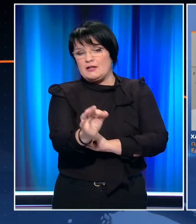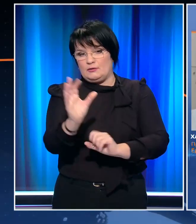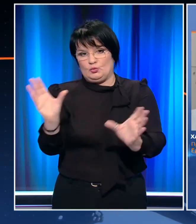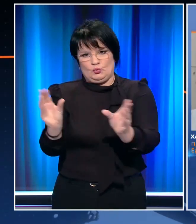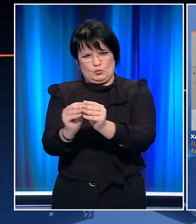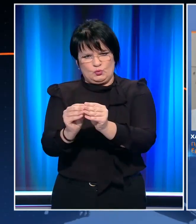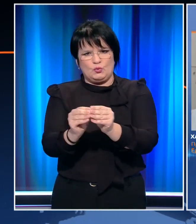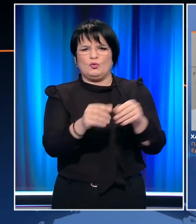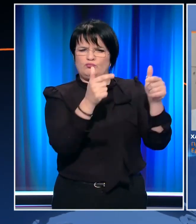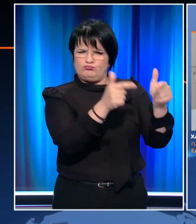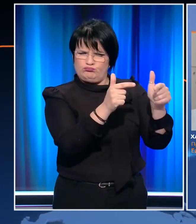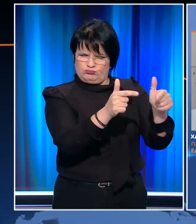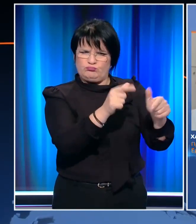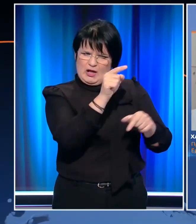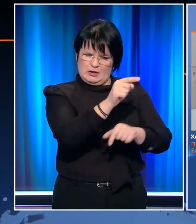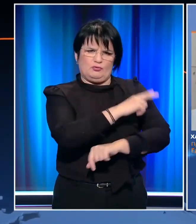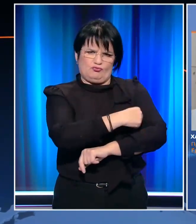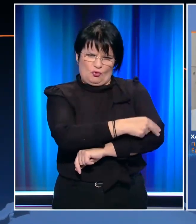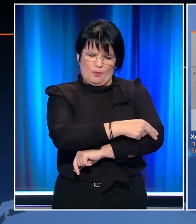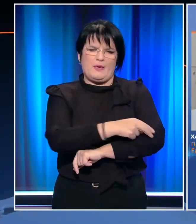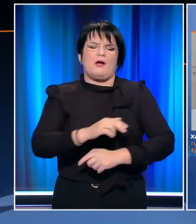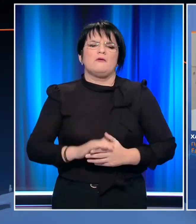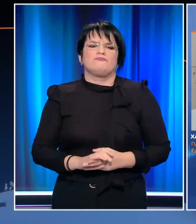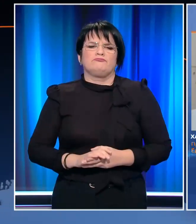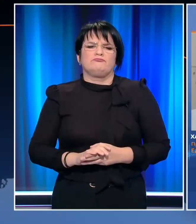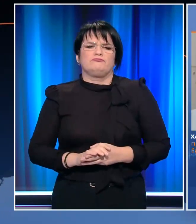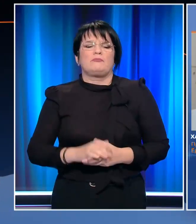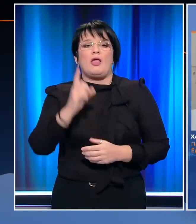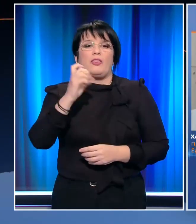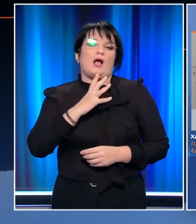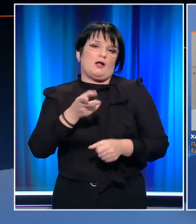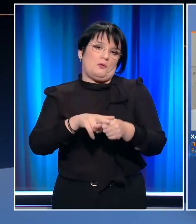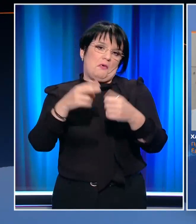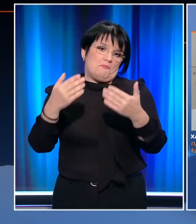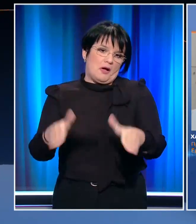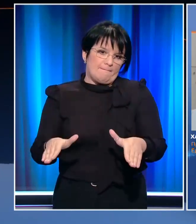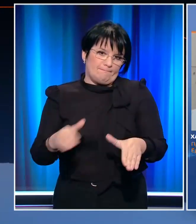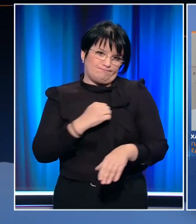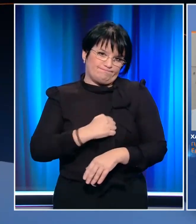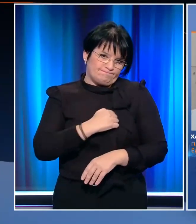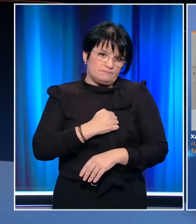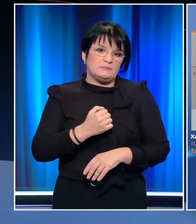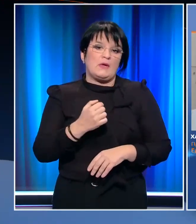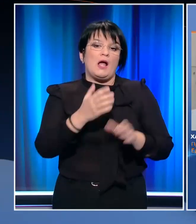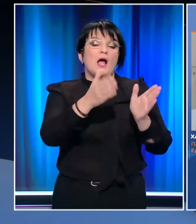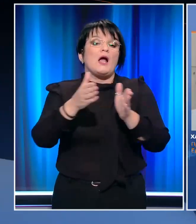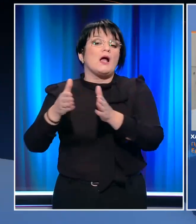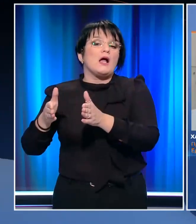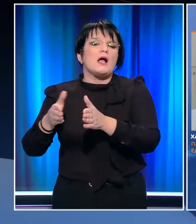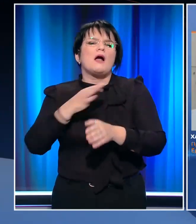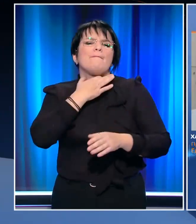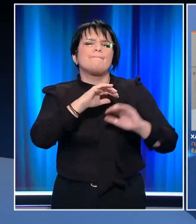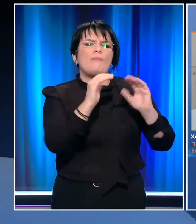και νοσηλεύονται στο νοσοκομείο, κάναν εισαγωγή, με 10 θανάτους και με κρεβάτια μονάδος,